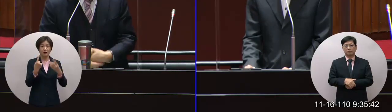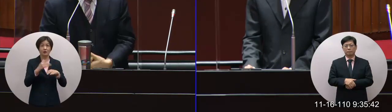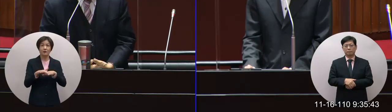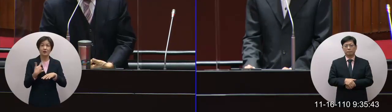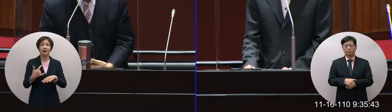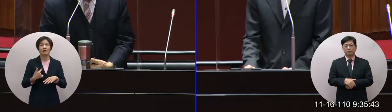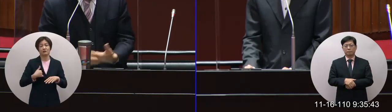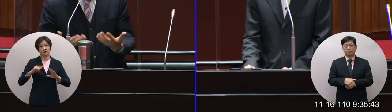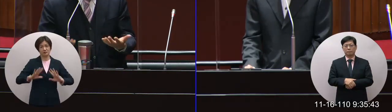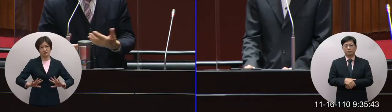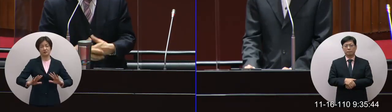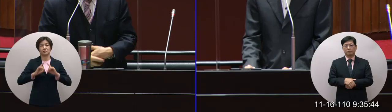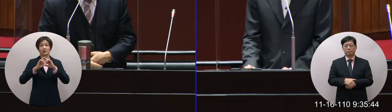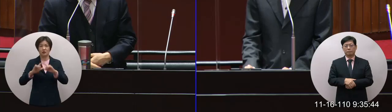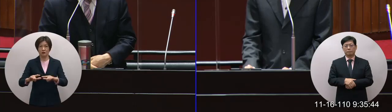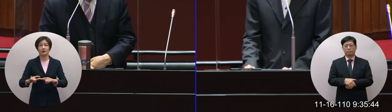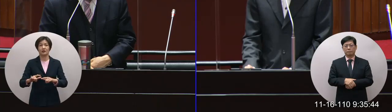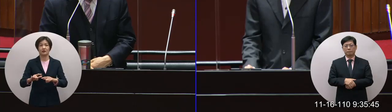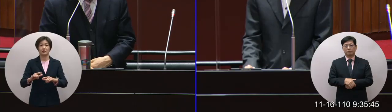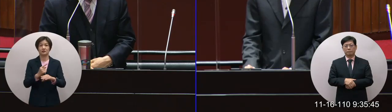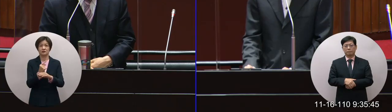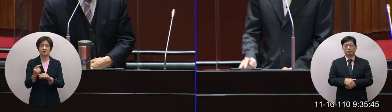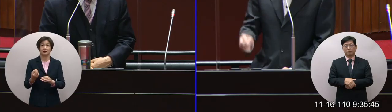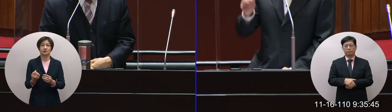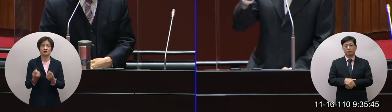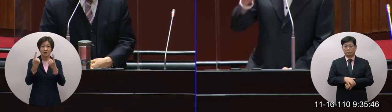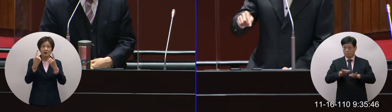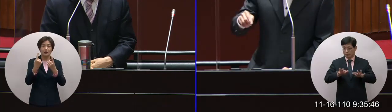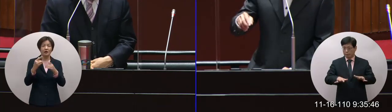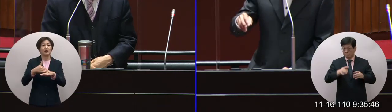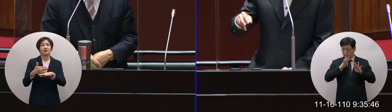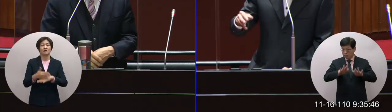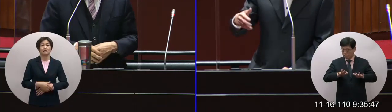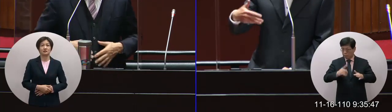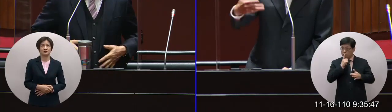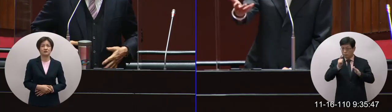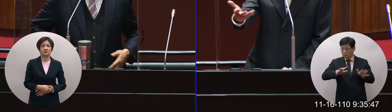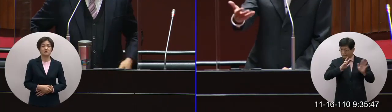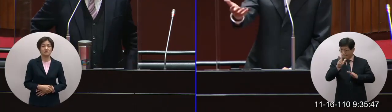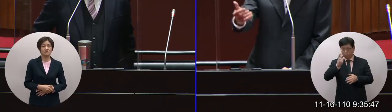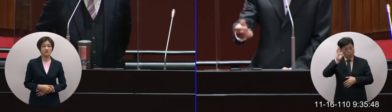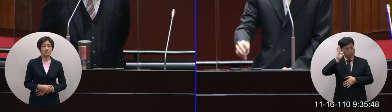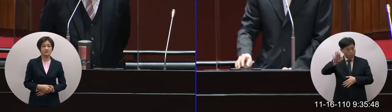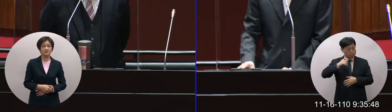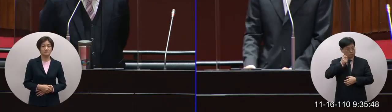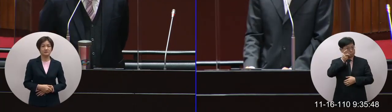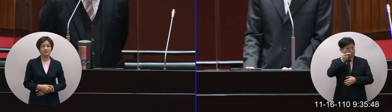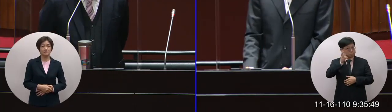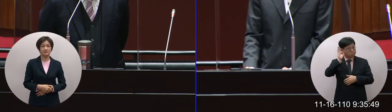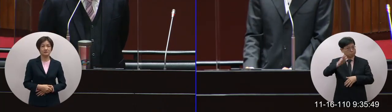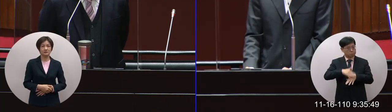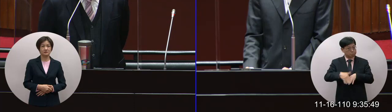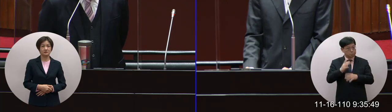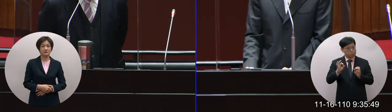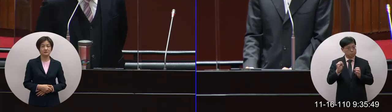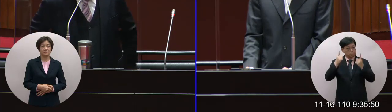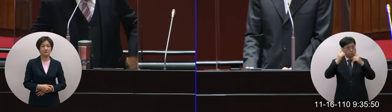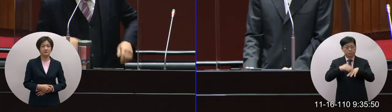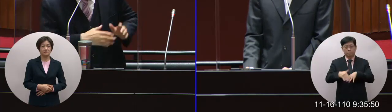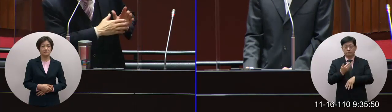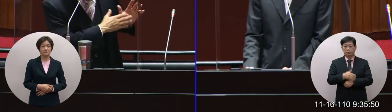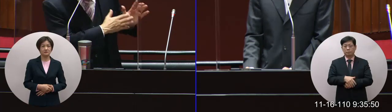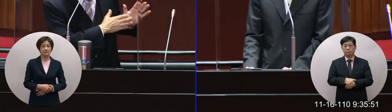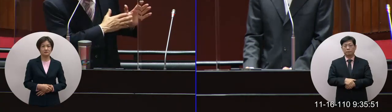目前我沒有接到這個報告沒有這個規劃目前是指今天嘛那你未來的幾個月有沒有可能會漲這個